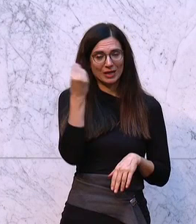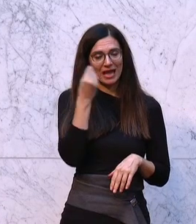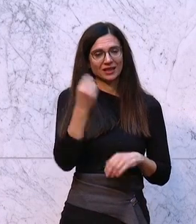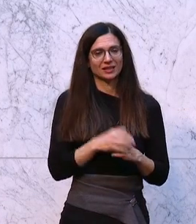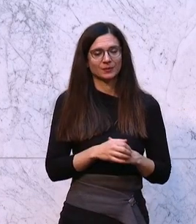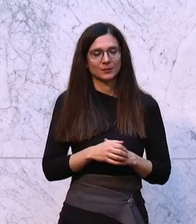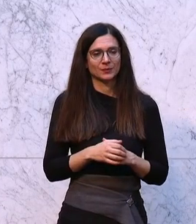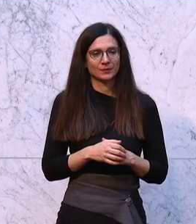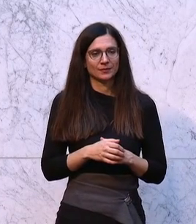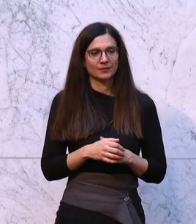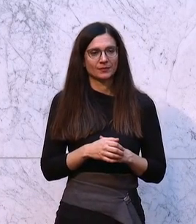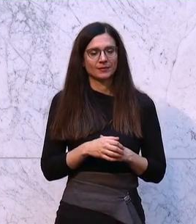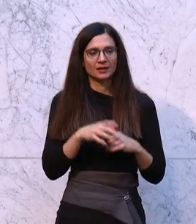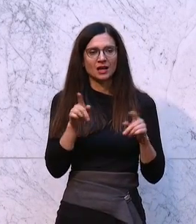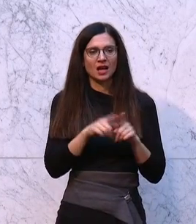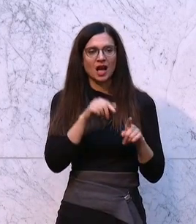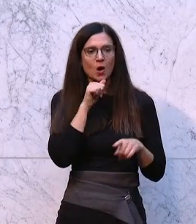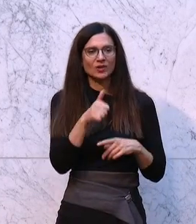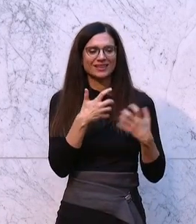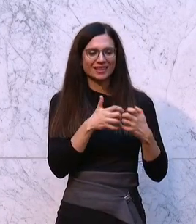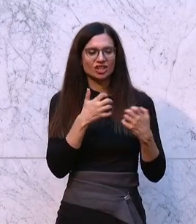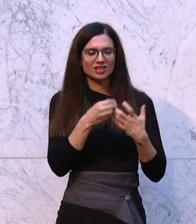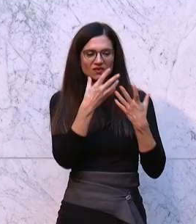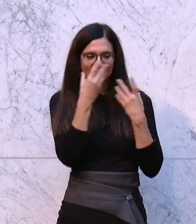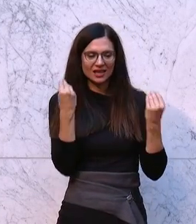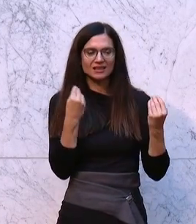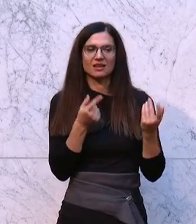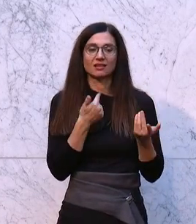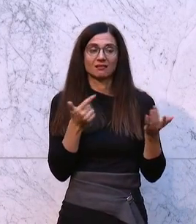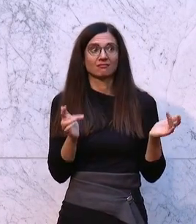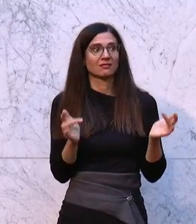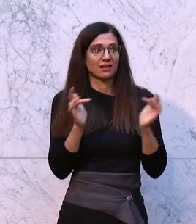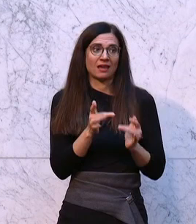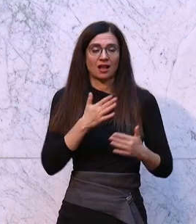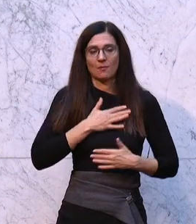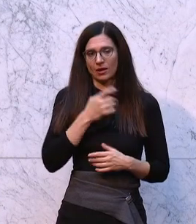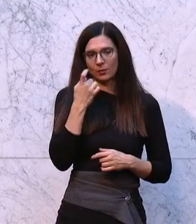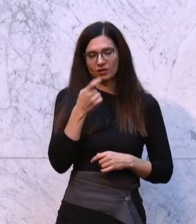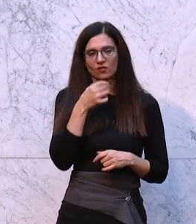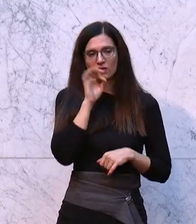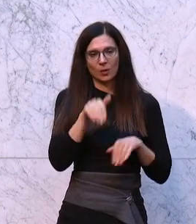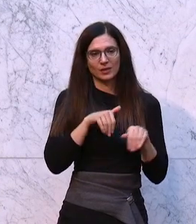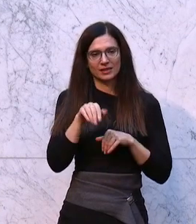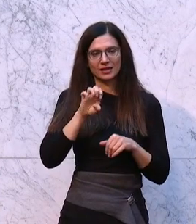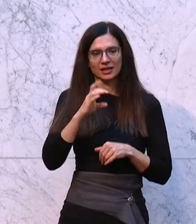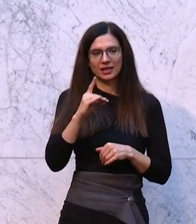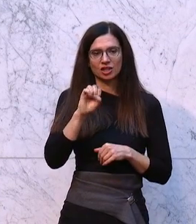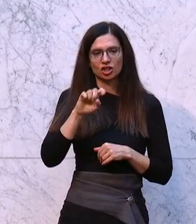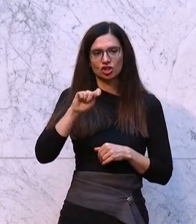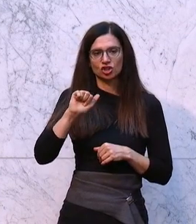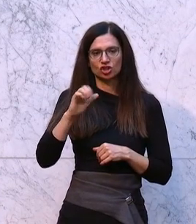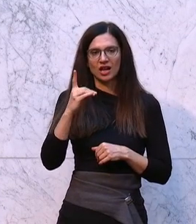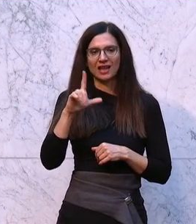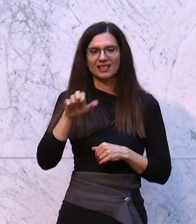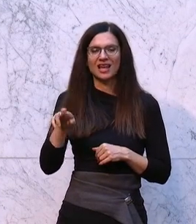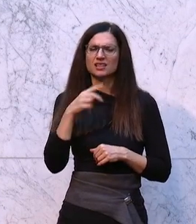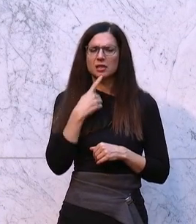Es ist auch nicht pure Geschichtsvergessenheit, sondern eben auch das Gegenteil. Und auch Frau Ministerin Edstadler meinte im Ausschuss, das